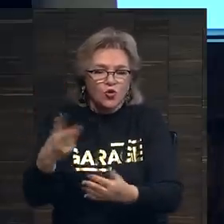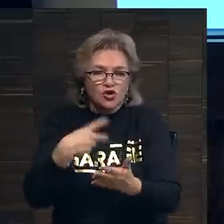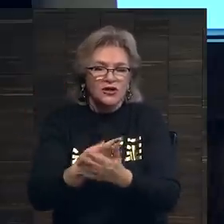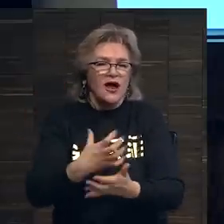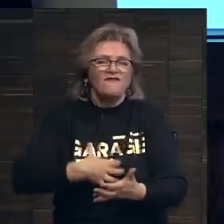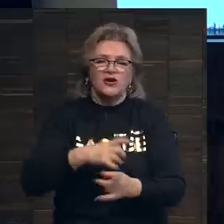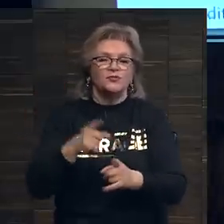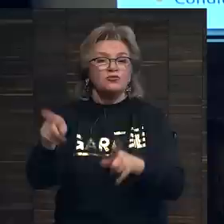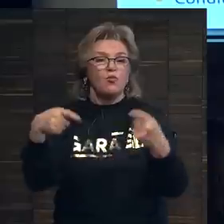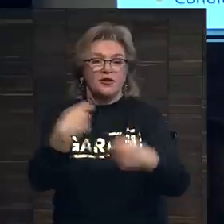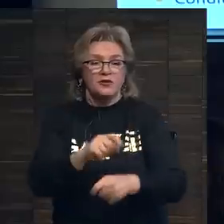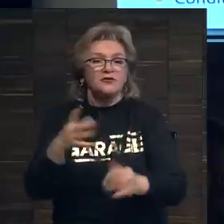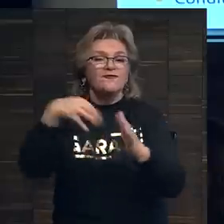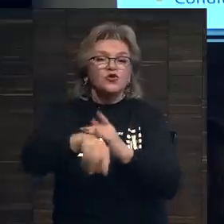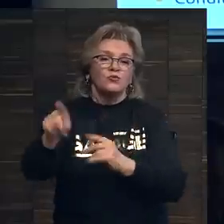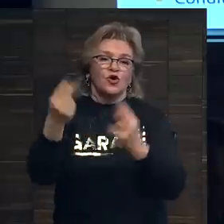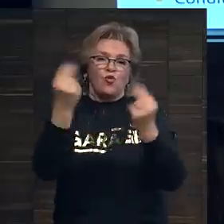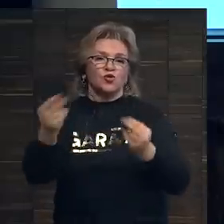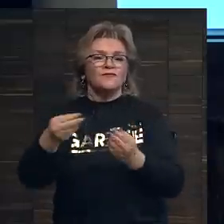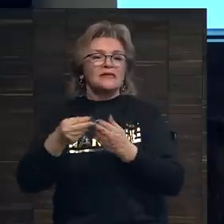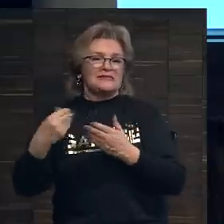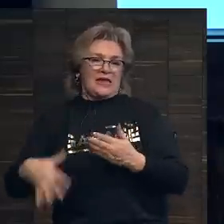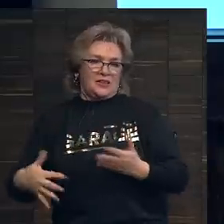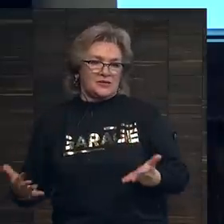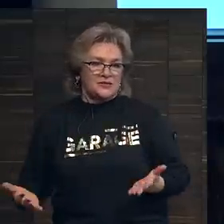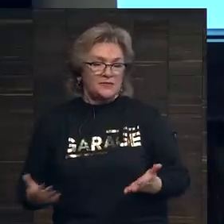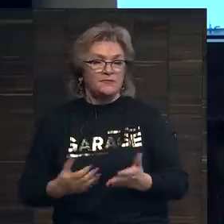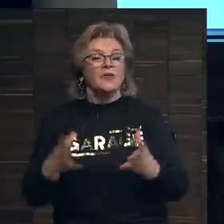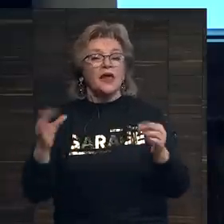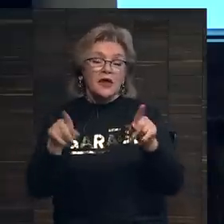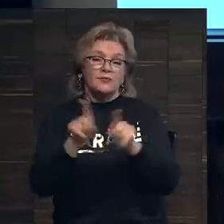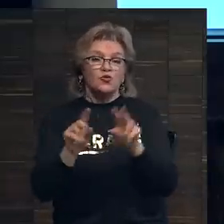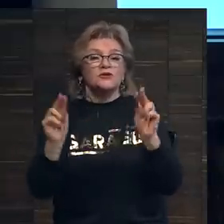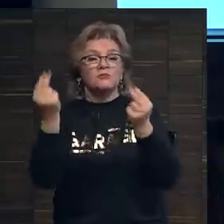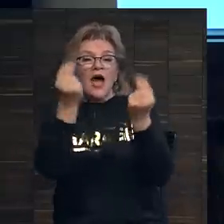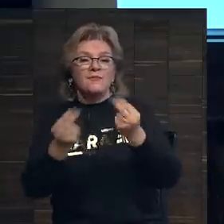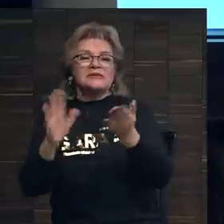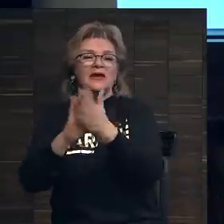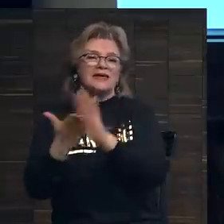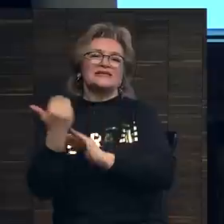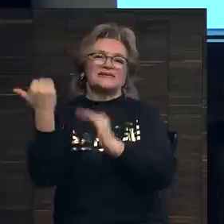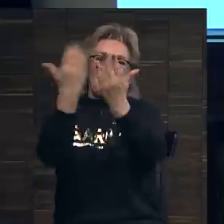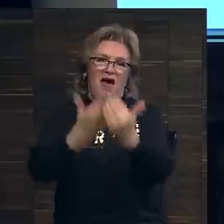Почему она продается и в чем ее художественная ценность. и также описание состояния работы.